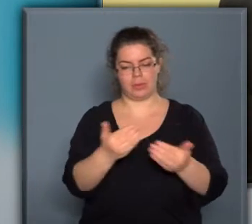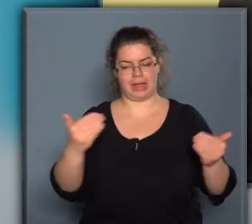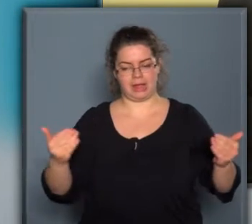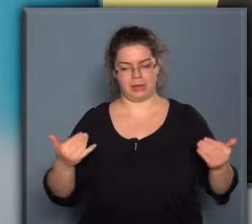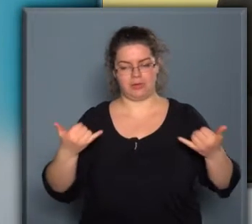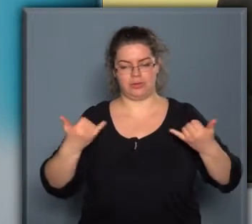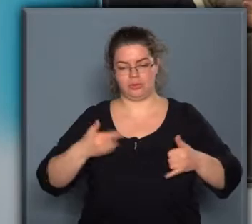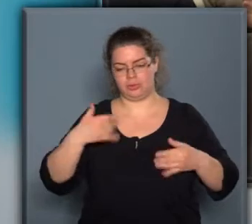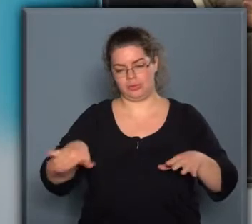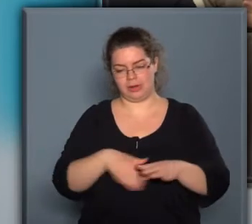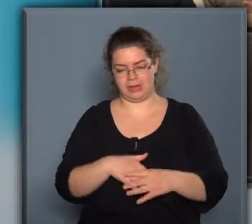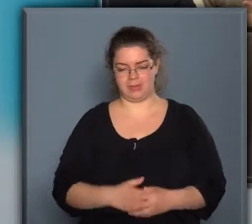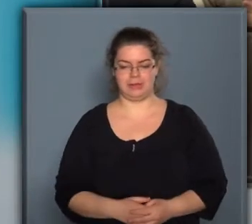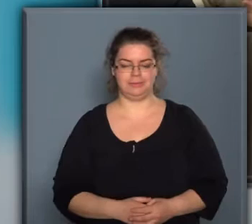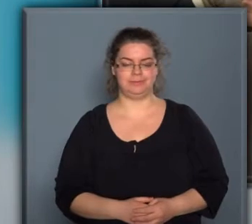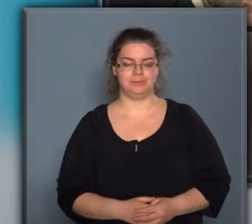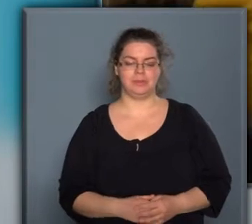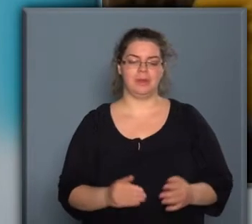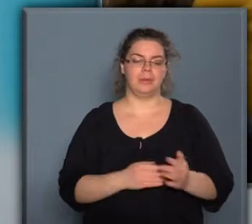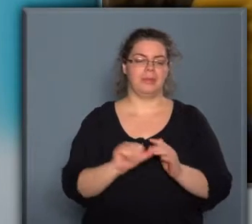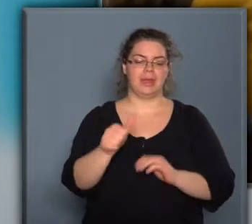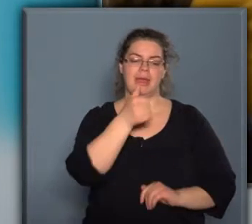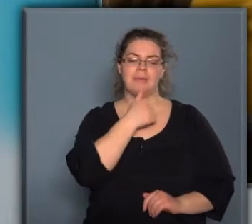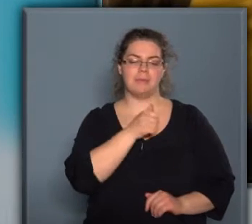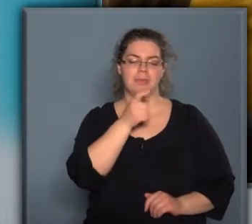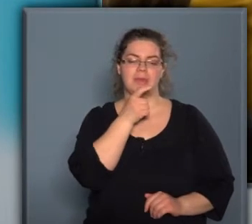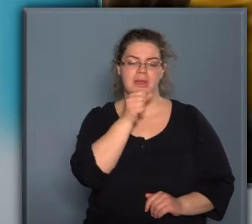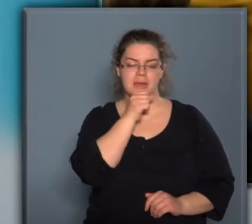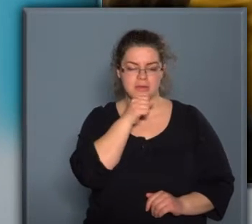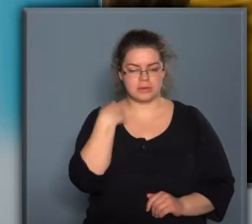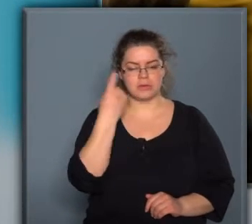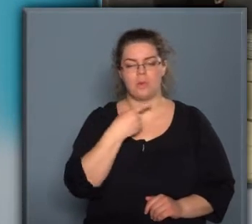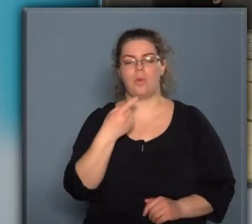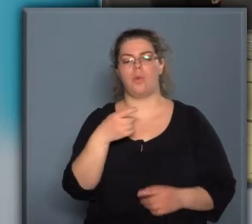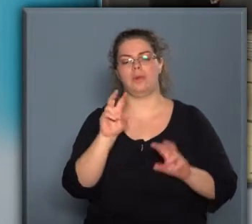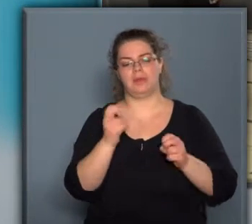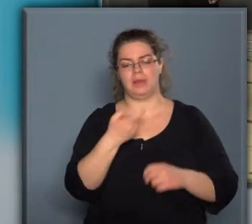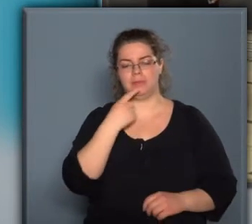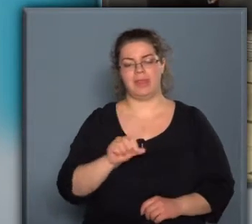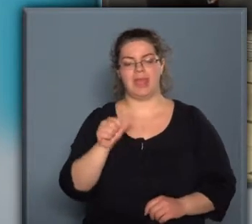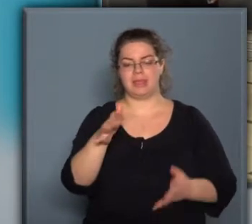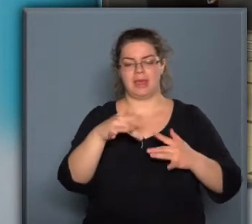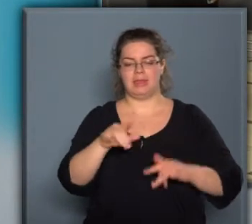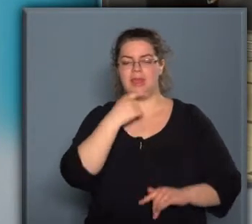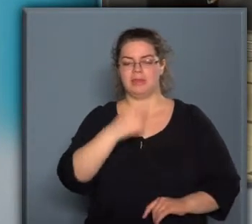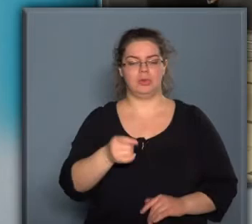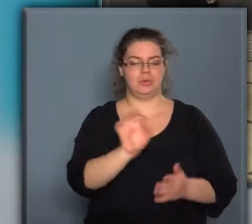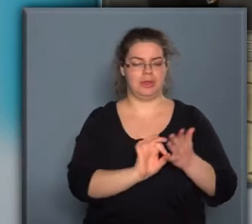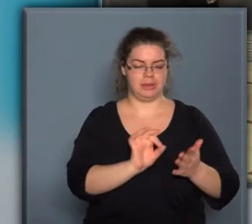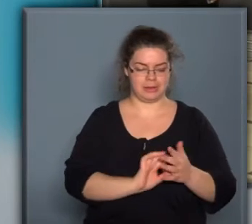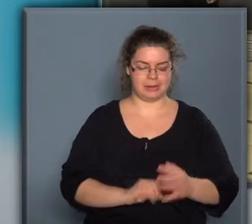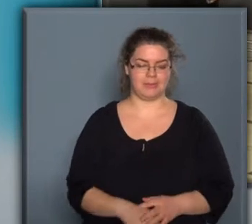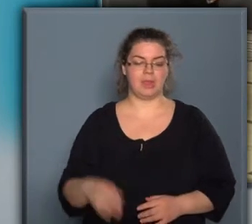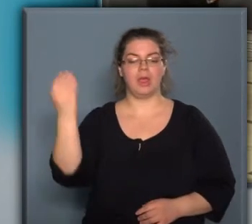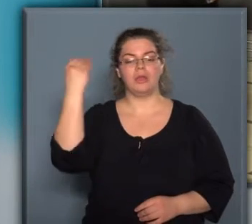vehetünk most részt annak a megnyitóján. Még egy Picasso idézetet hadd mondjak, egy helyen ezt mondta, írta,